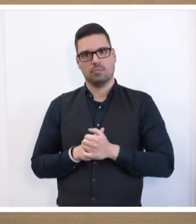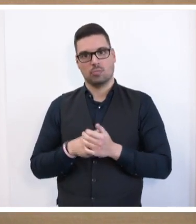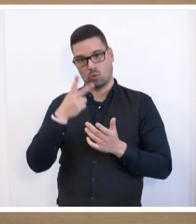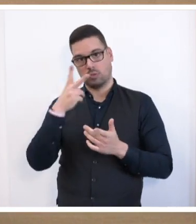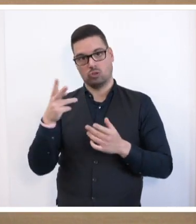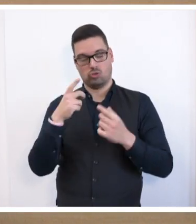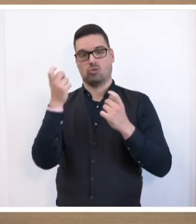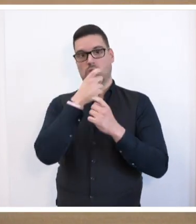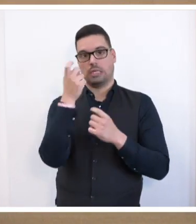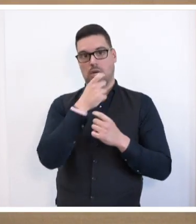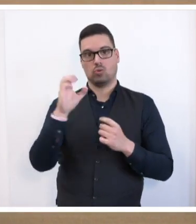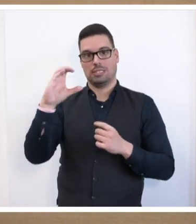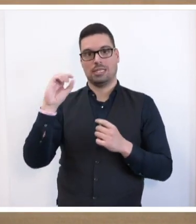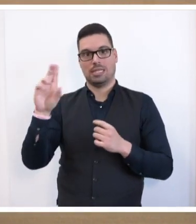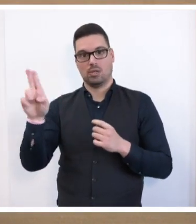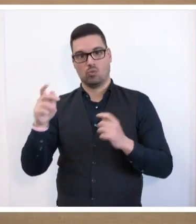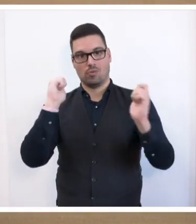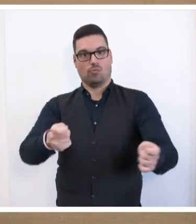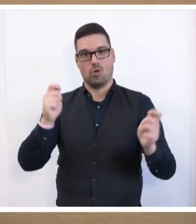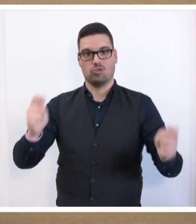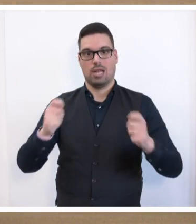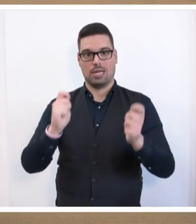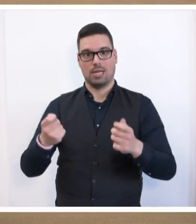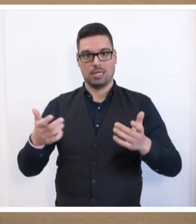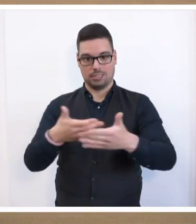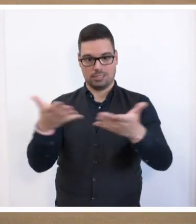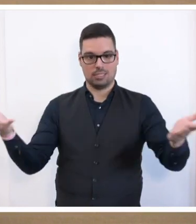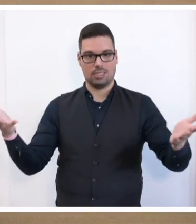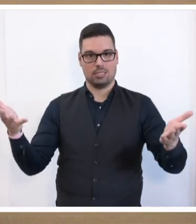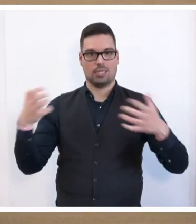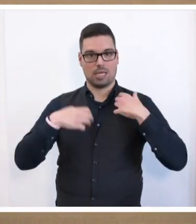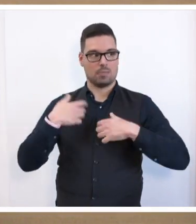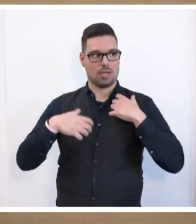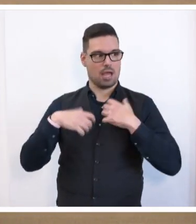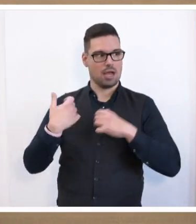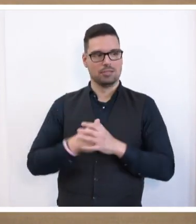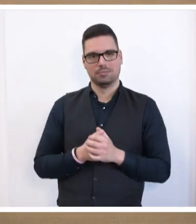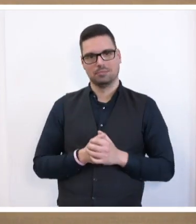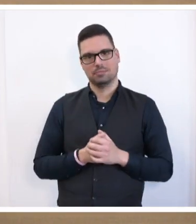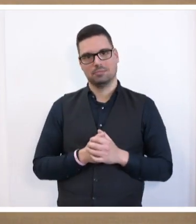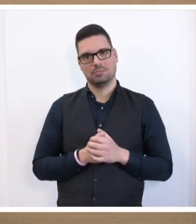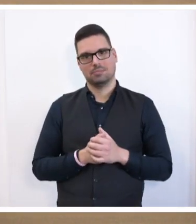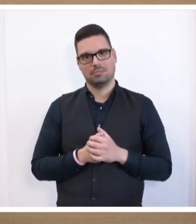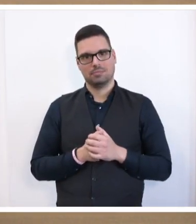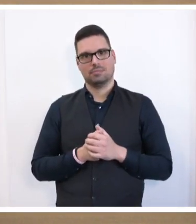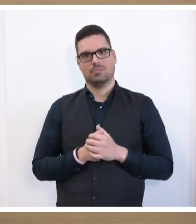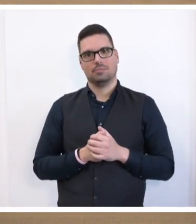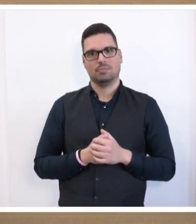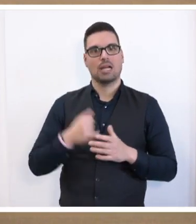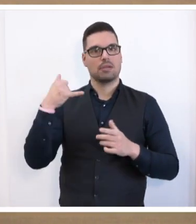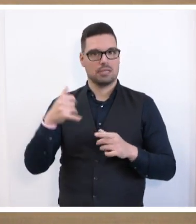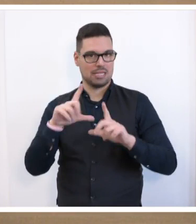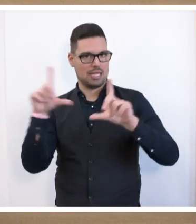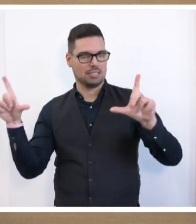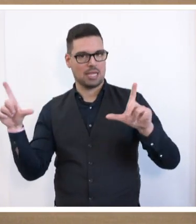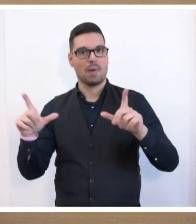staunen Sie über die Wunderkiste der CDU-Vorschläge. Treten Sie näher, hier steppt der Bär, hier boxt der Papst im Kettenhemd. Nun aber zur Sache. Mit